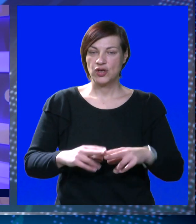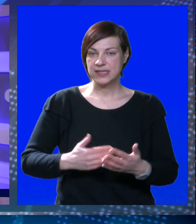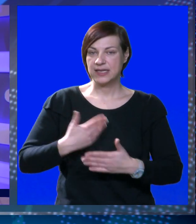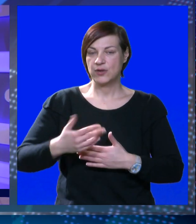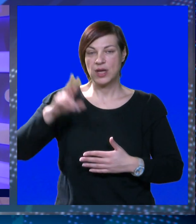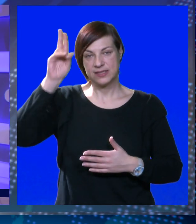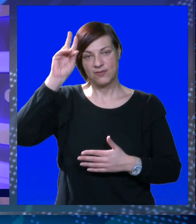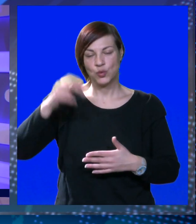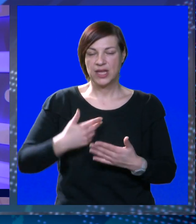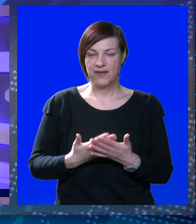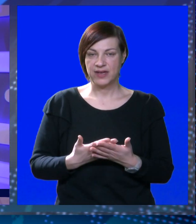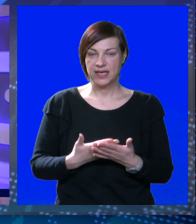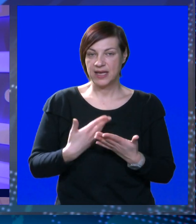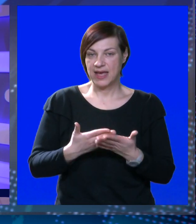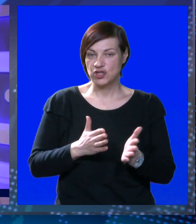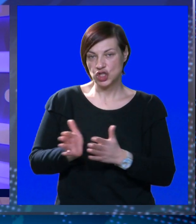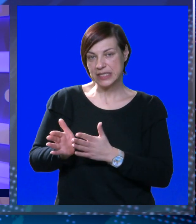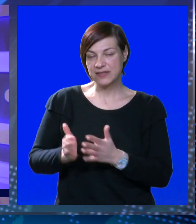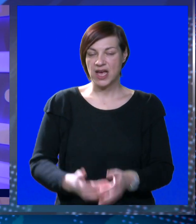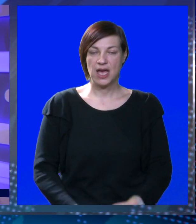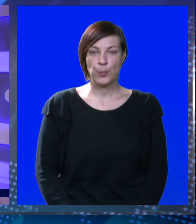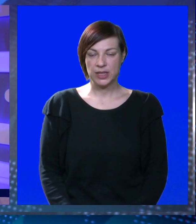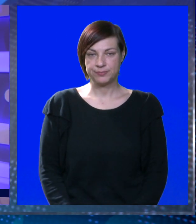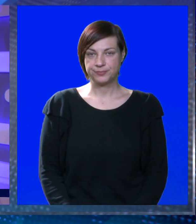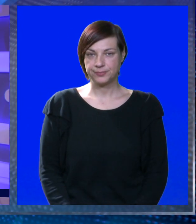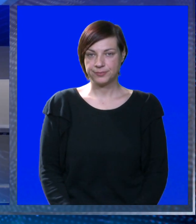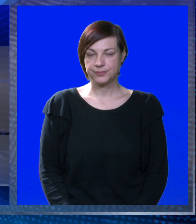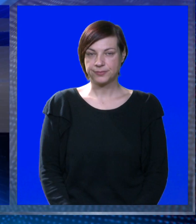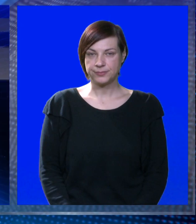Ostanite s nama i u nastavku dnevnika. Evo što izdvajamo.